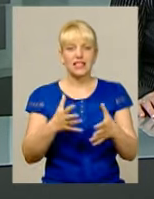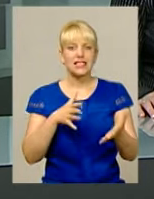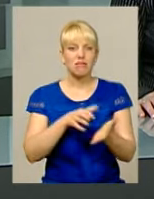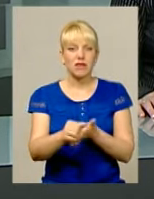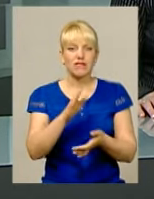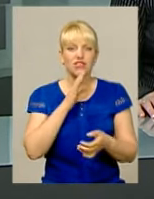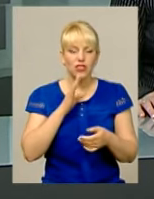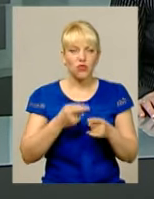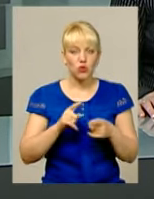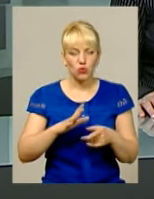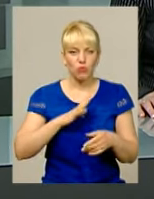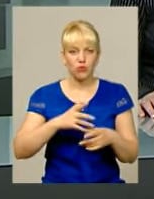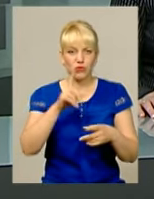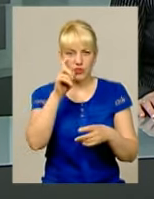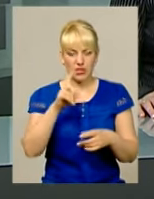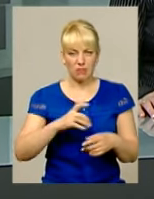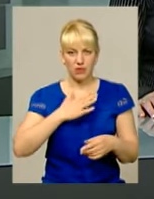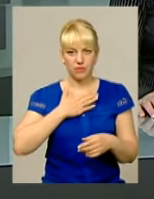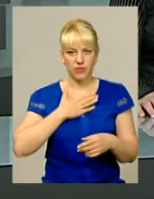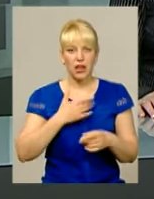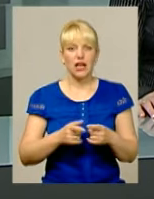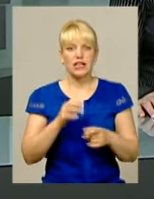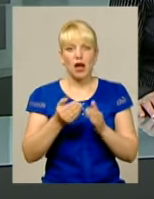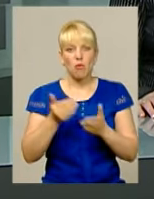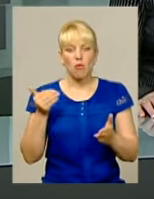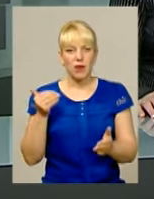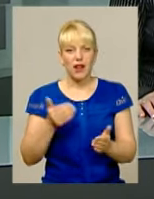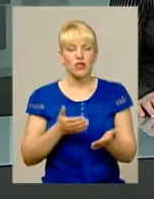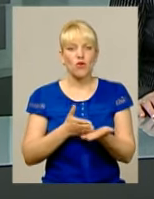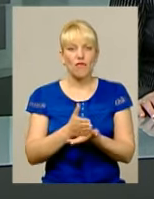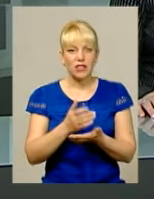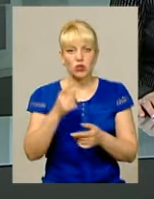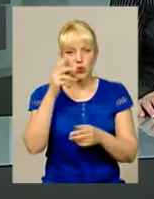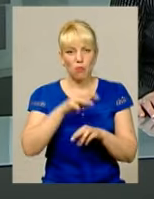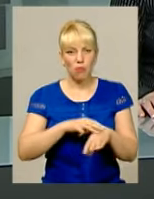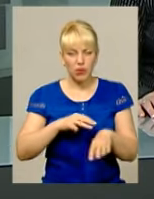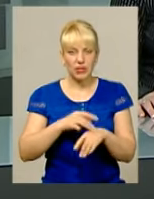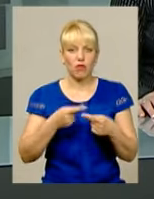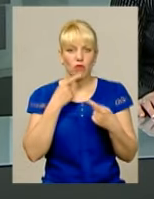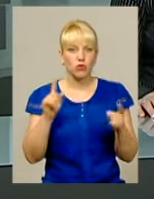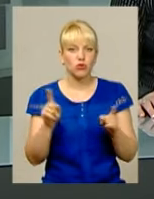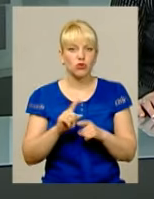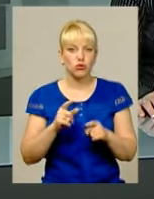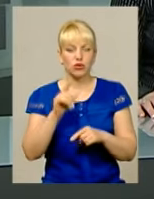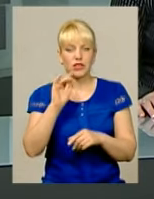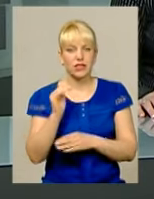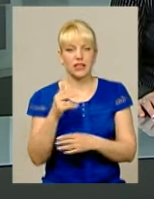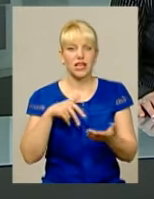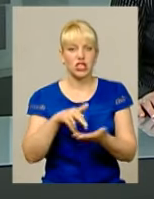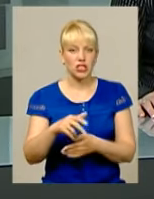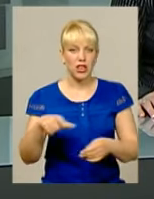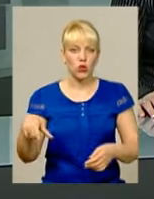діагностували забіг грудного відділу хребта За попередньою версією правоохоронців, дитина перетинала проїжджу частину в